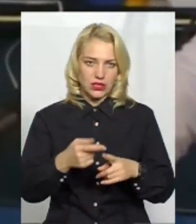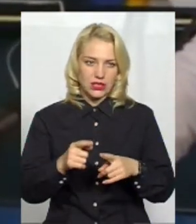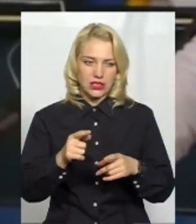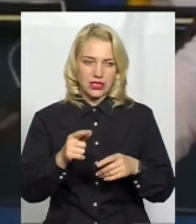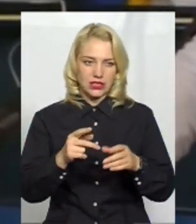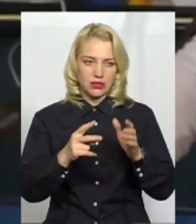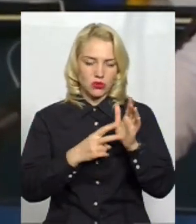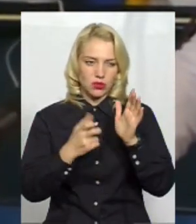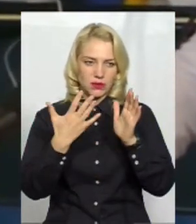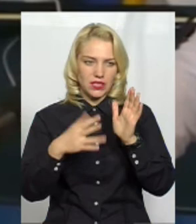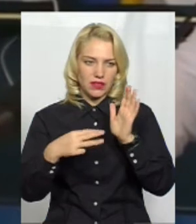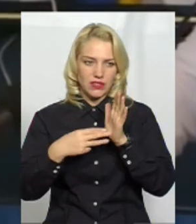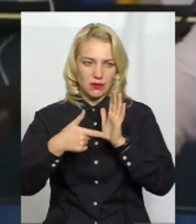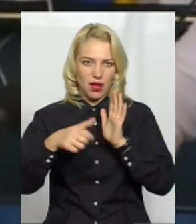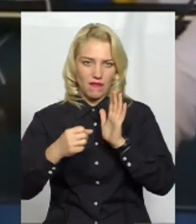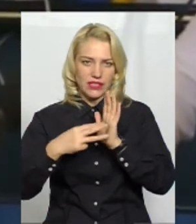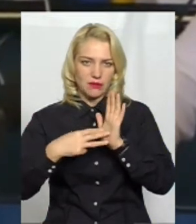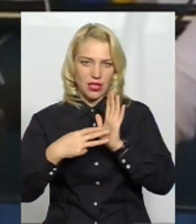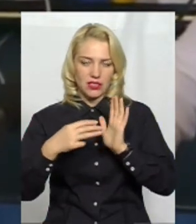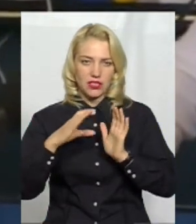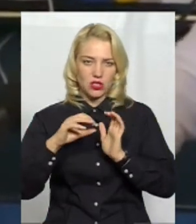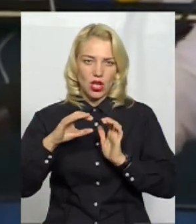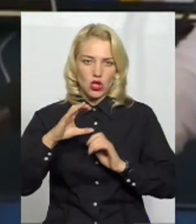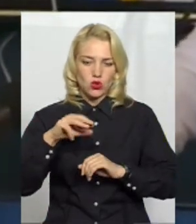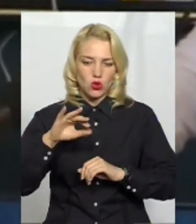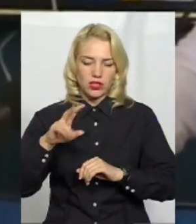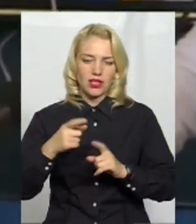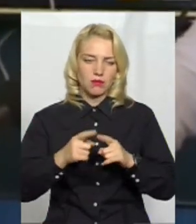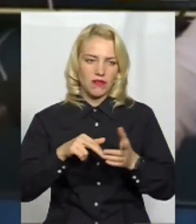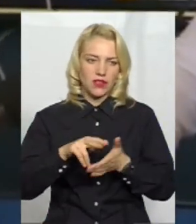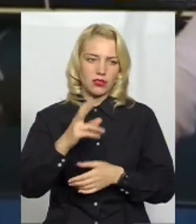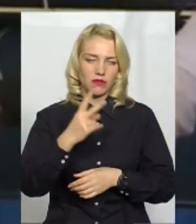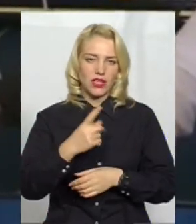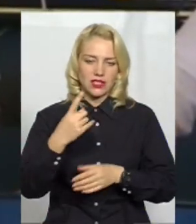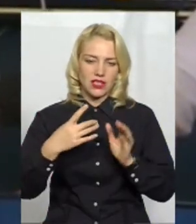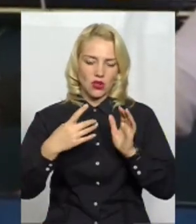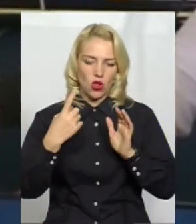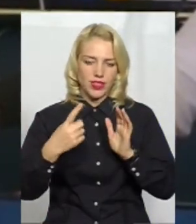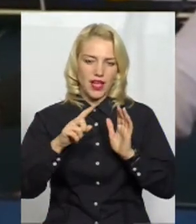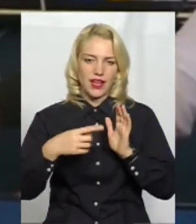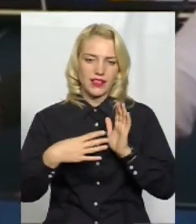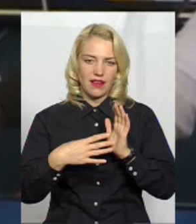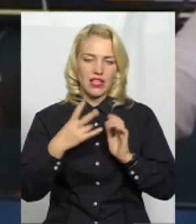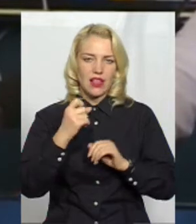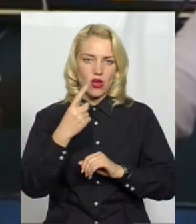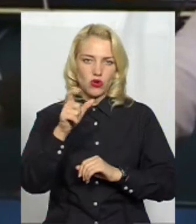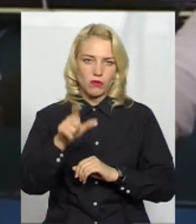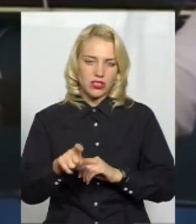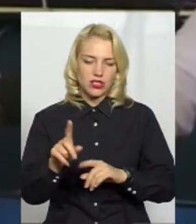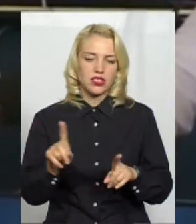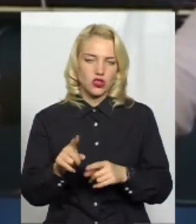гектарів і 17 сотник. Тобто ми вийдемо на цифру 21,9 метра квадратик на мешканця, що